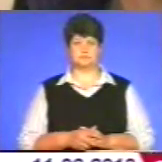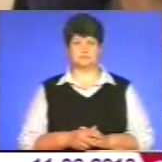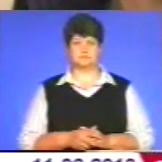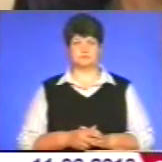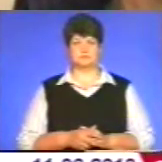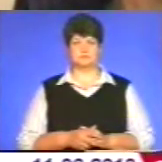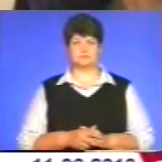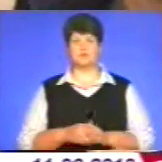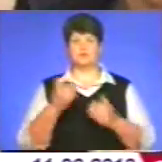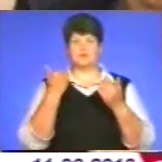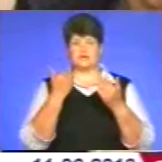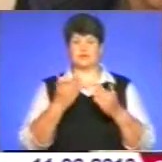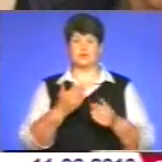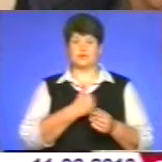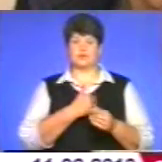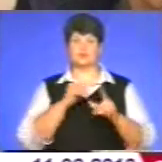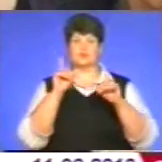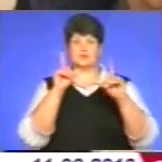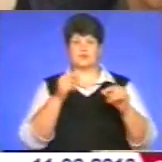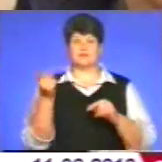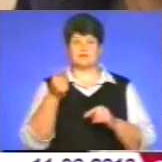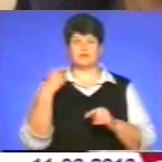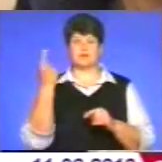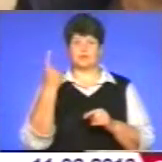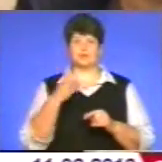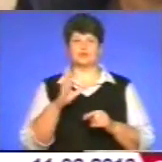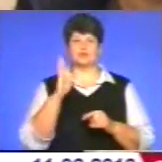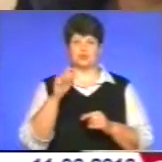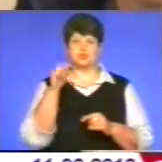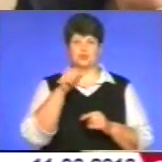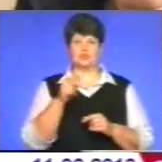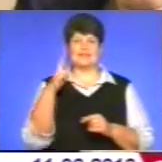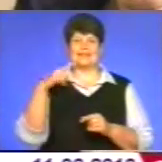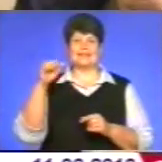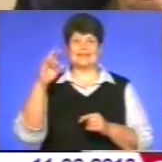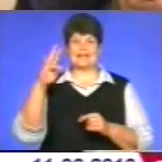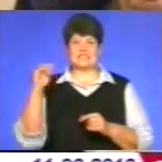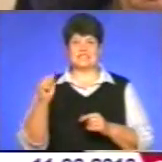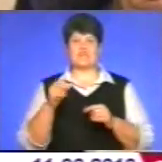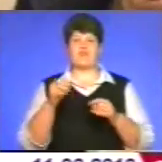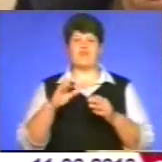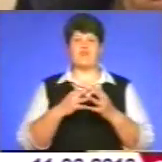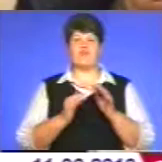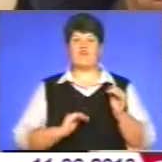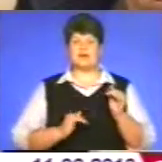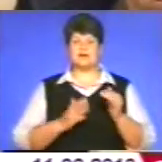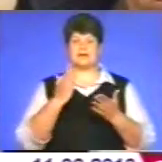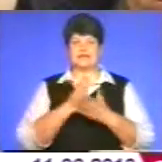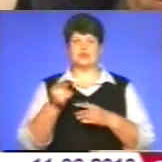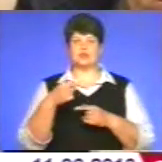Вони намірені відвідати Тернопільську область, щоб відвідати данських фермерів, які є в Тернопільській області, і взагальному